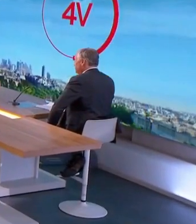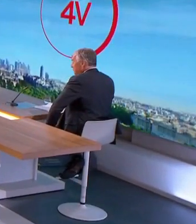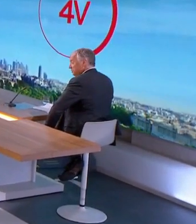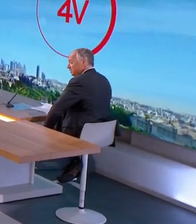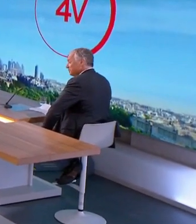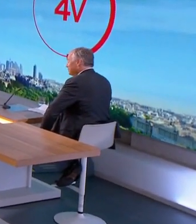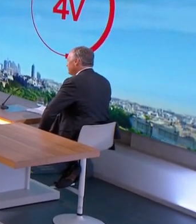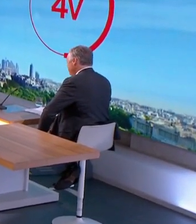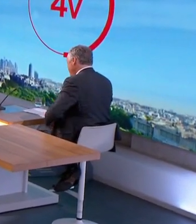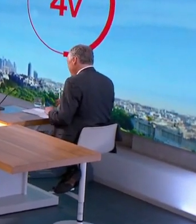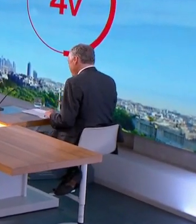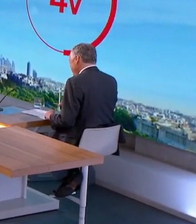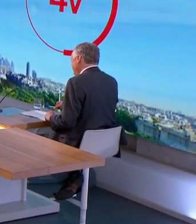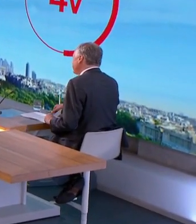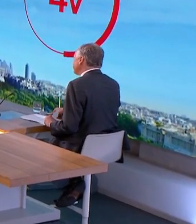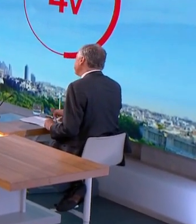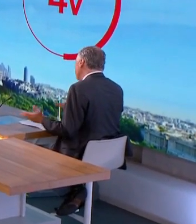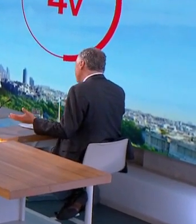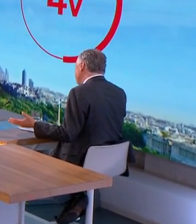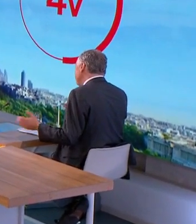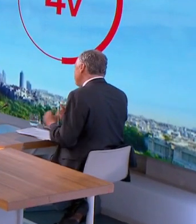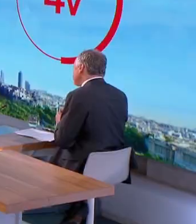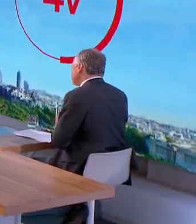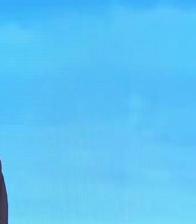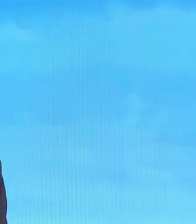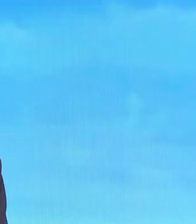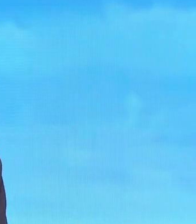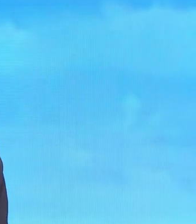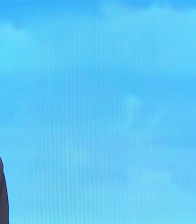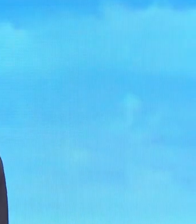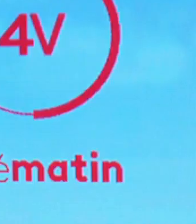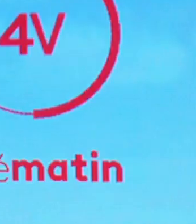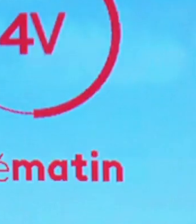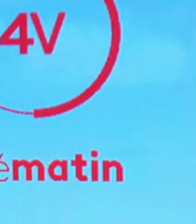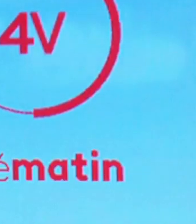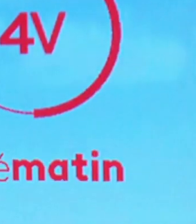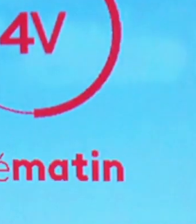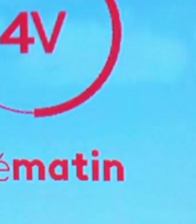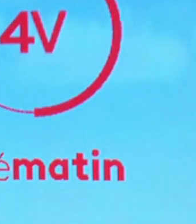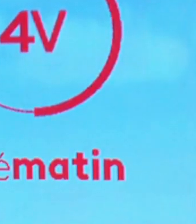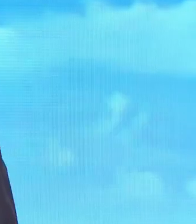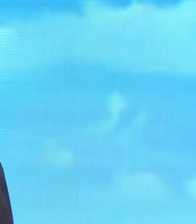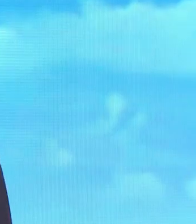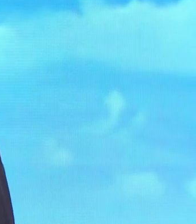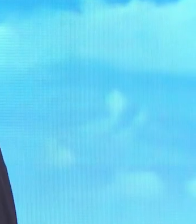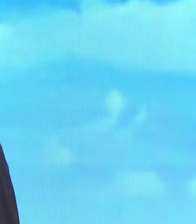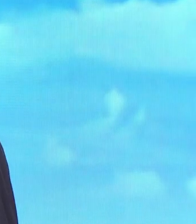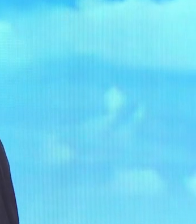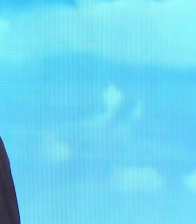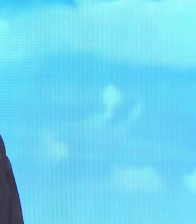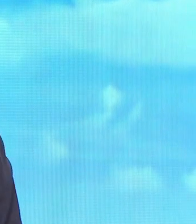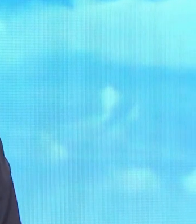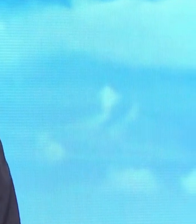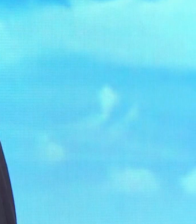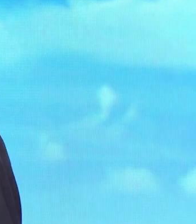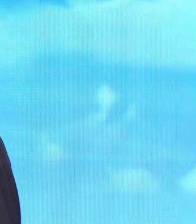Et sans musique, on y va, on y va direct. Bonjour Olivier Faure, merci d'être avec nous ce matin. On va parler effectivement de pouvoir d'achat, mais